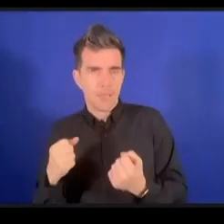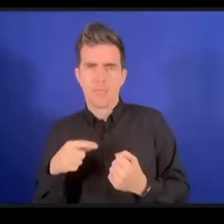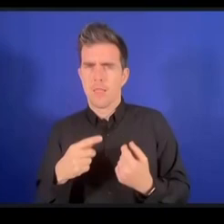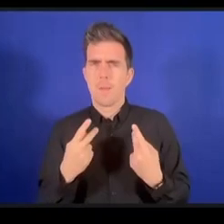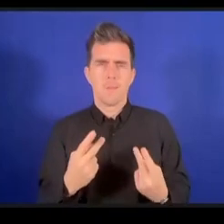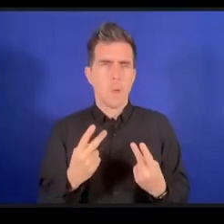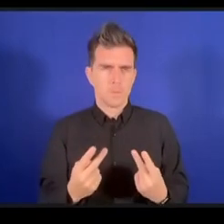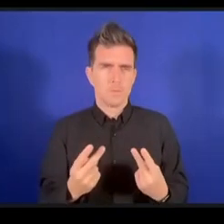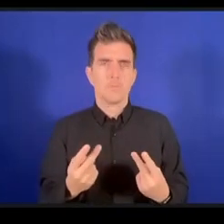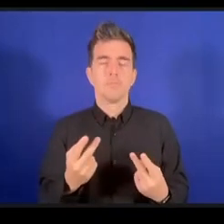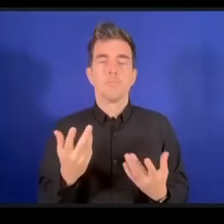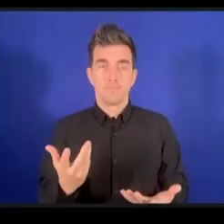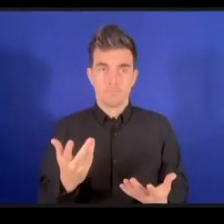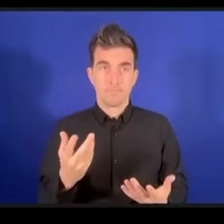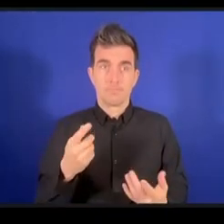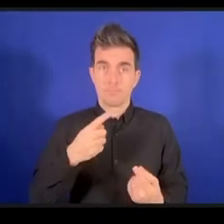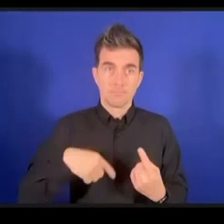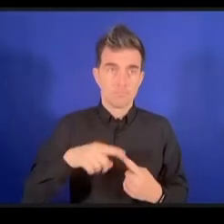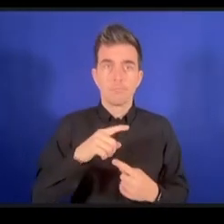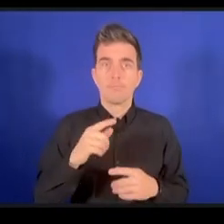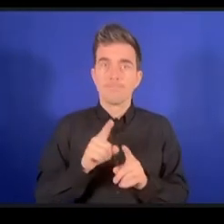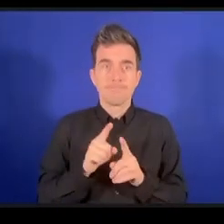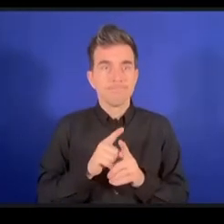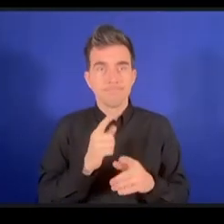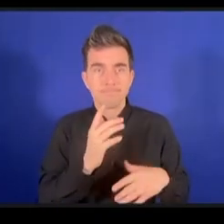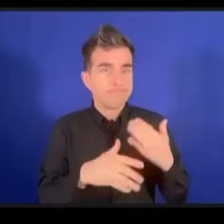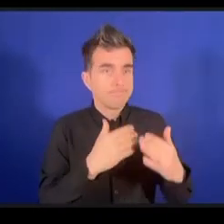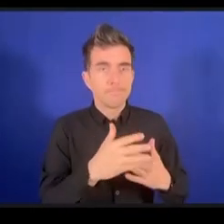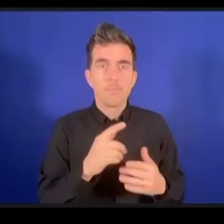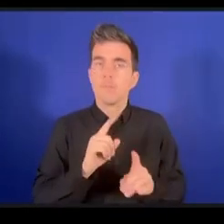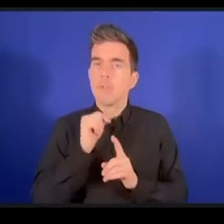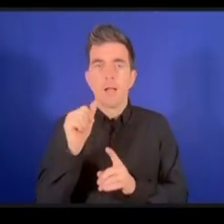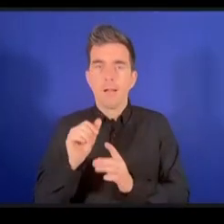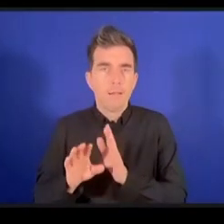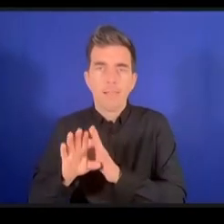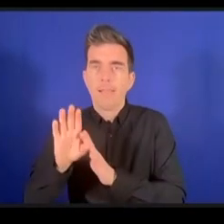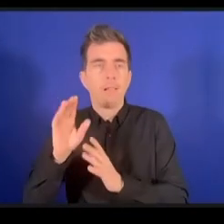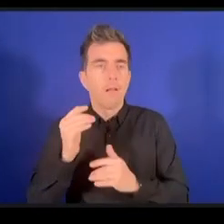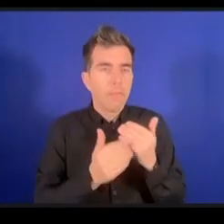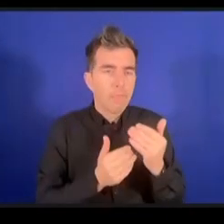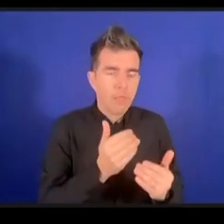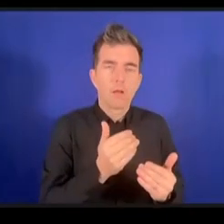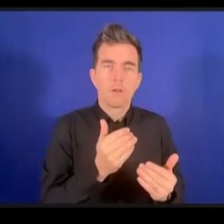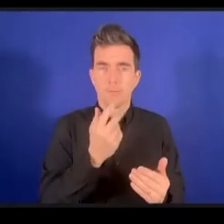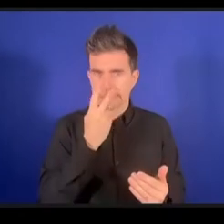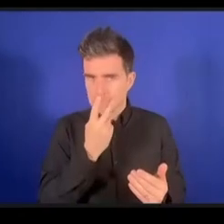فيه الاعتبار جوانب مختلفة تتعلق بصحة الإنسان